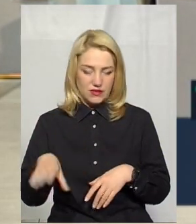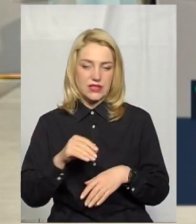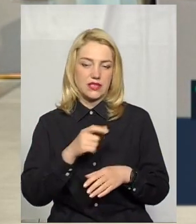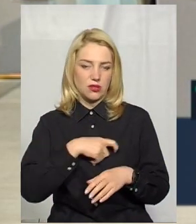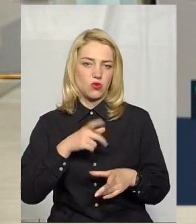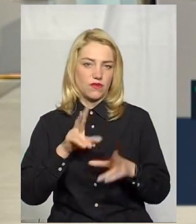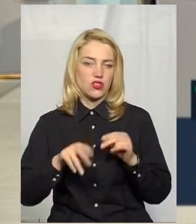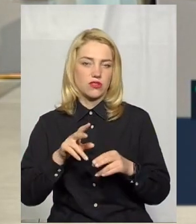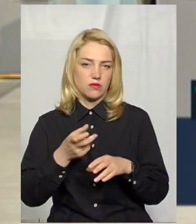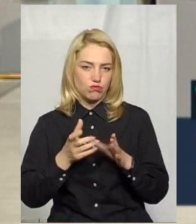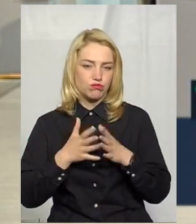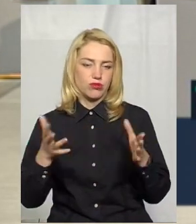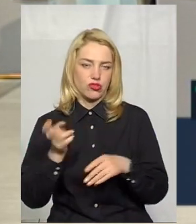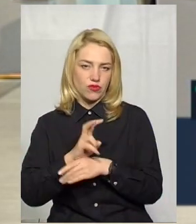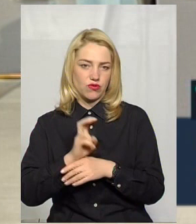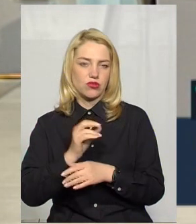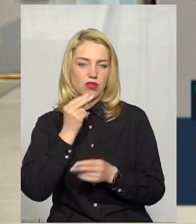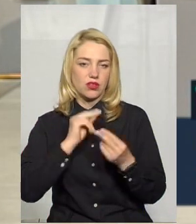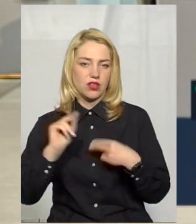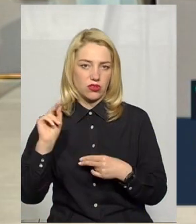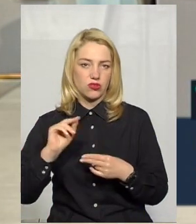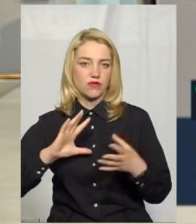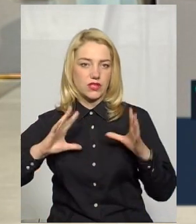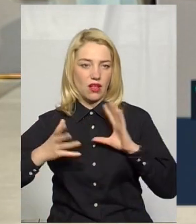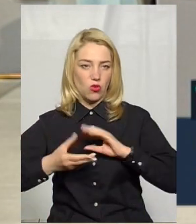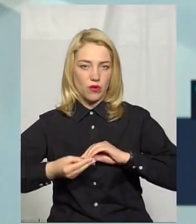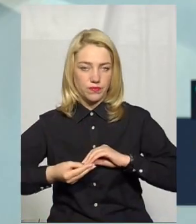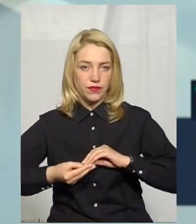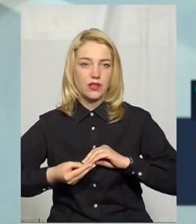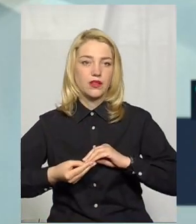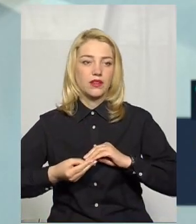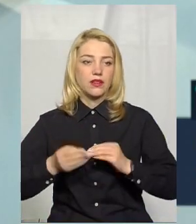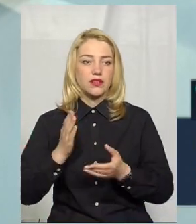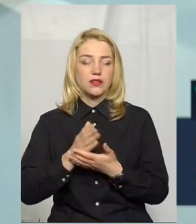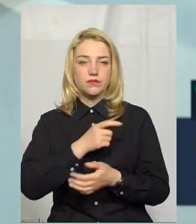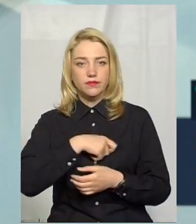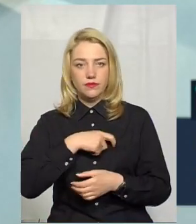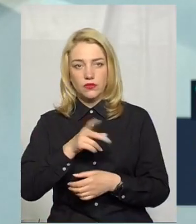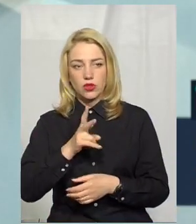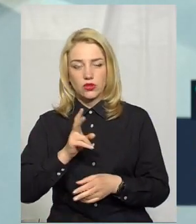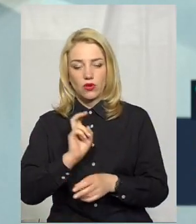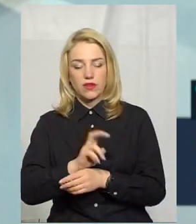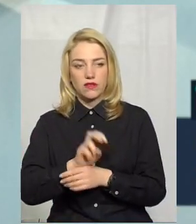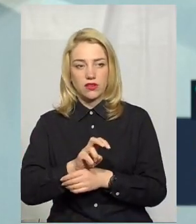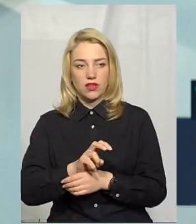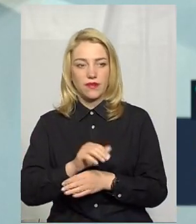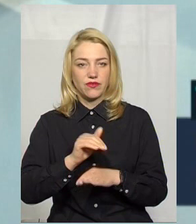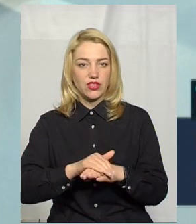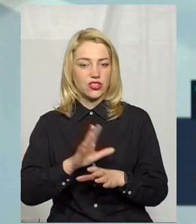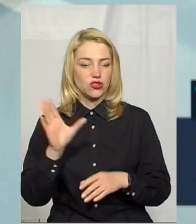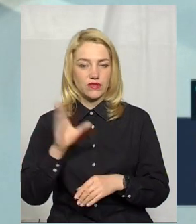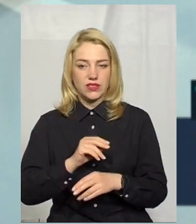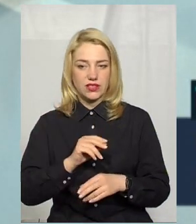засідань були, насправді, відвідування стала кращою, якщо брати загалом Є депутати, які відвідали фактично всі